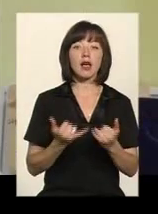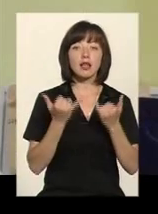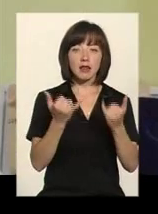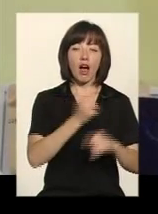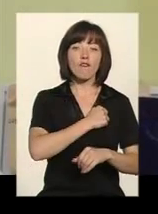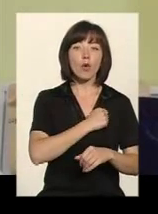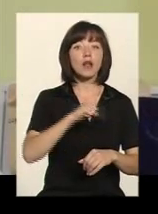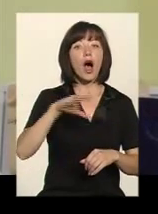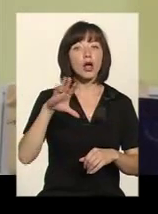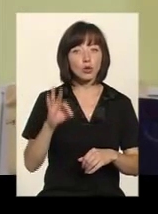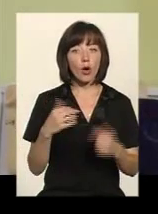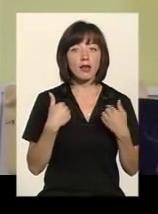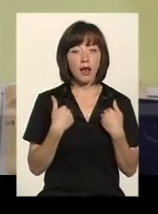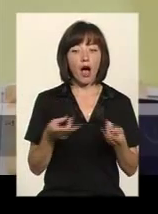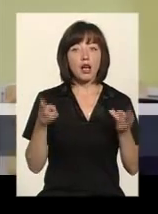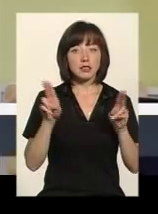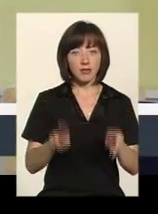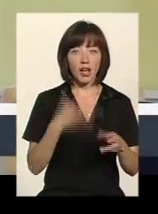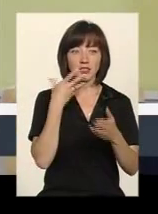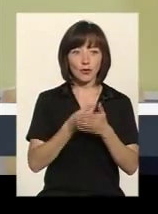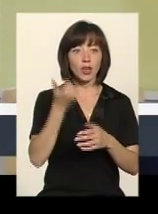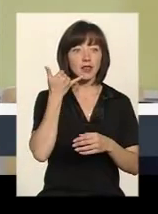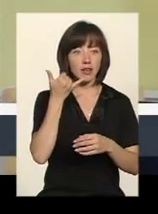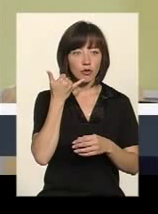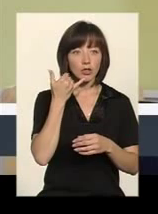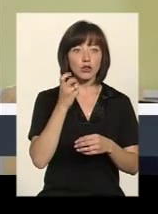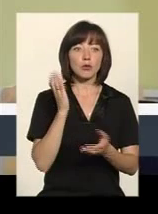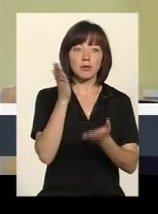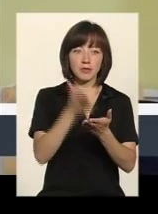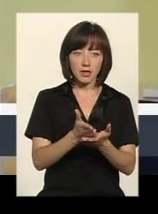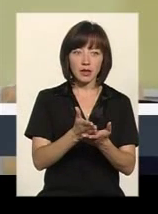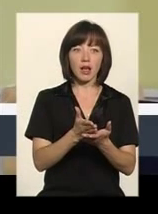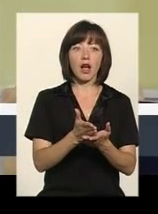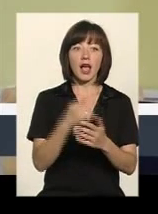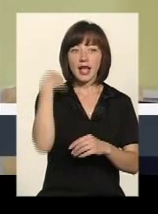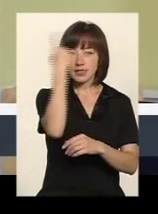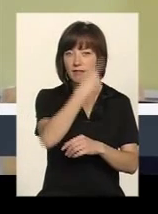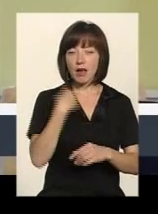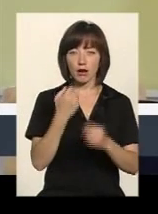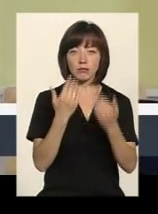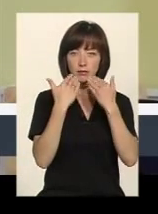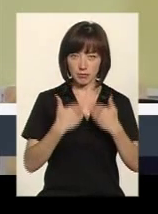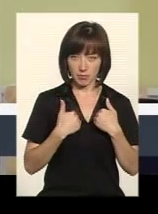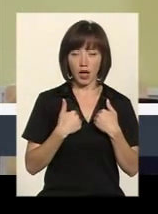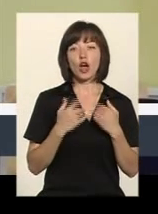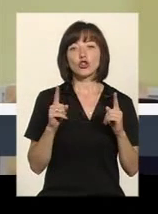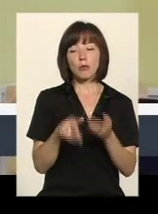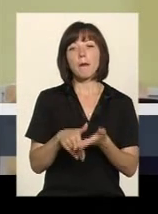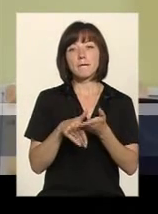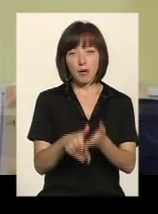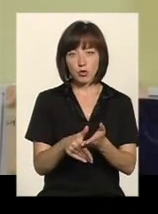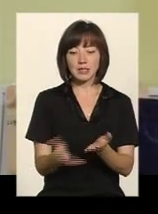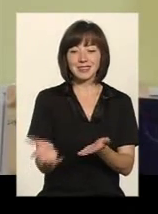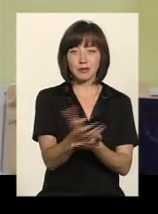воїнов АТО я оставляю свій телефон, для того, щоб непосредственно, індивидуально кожен мог до мене обратитися, щоб помість